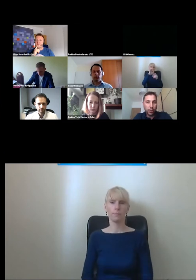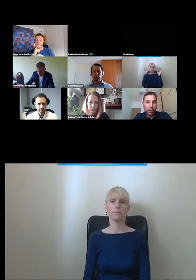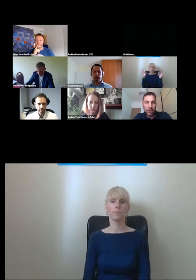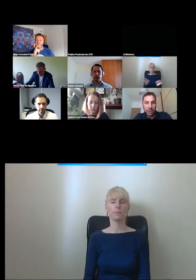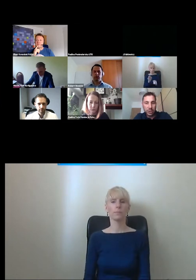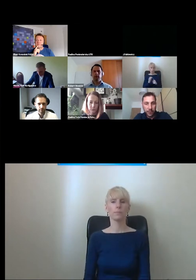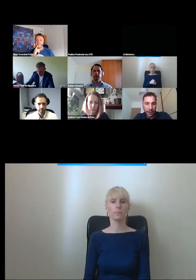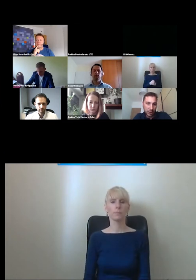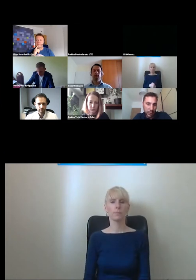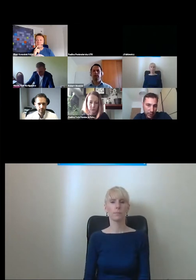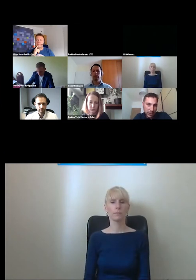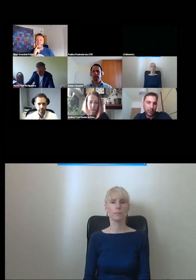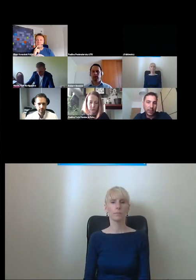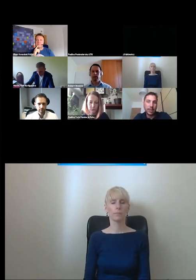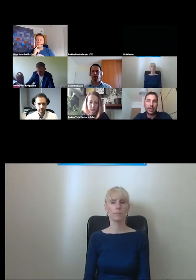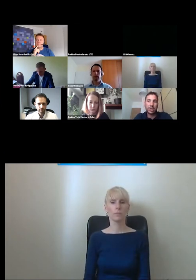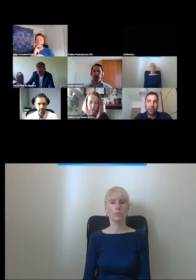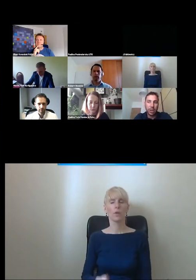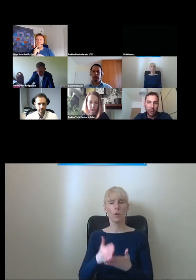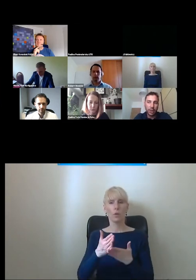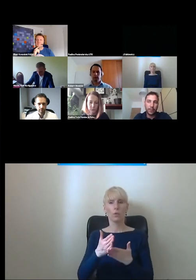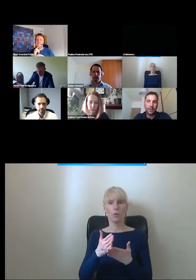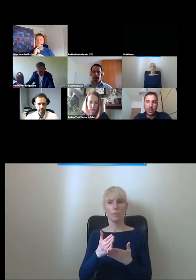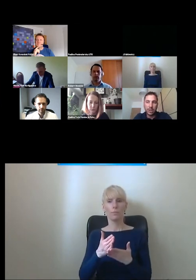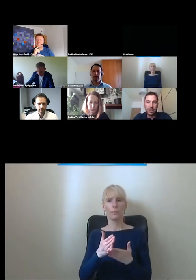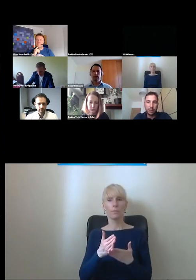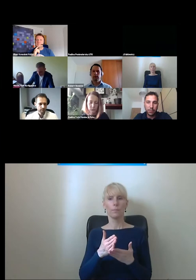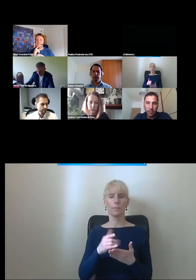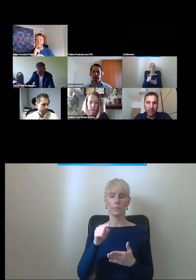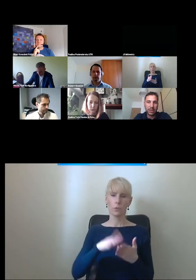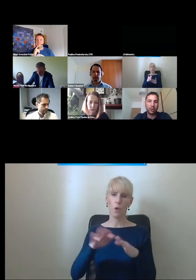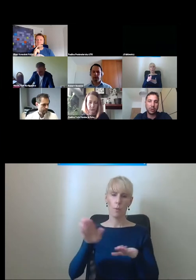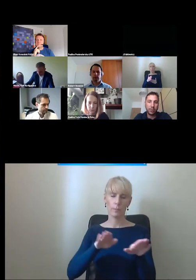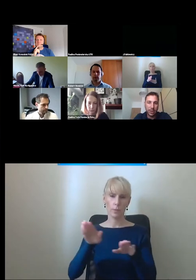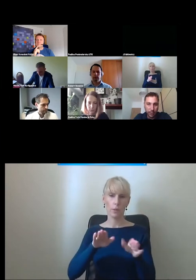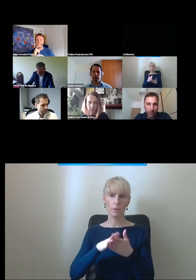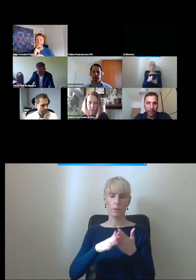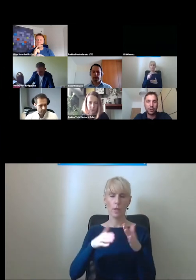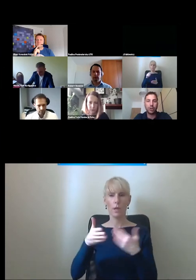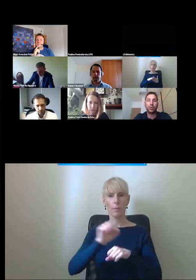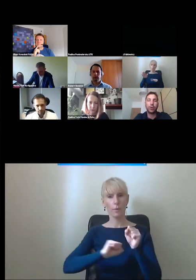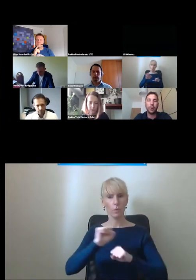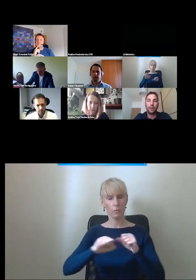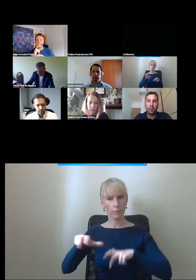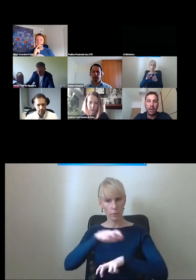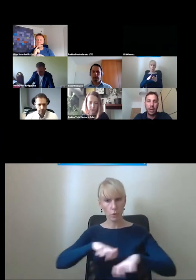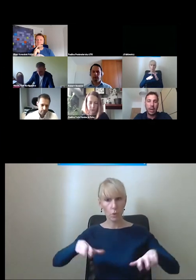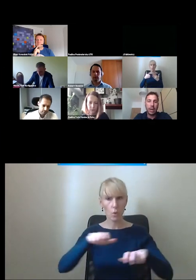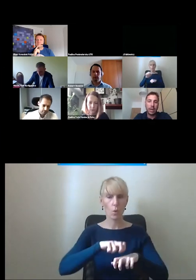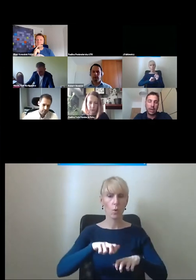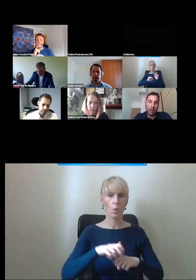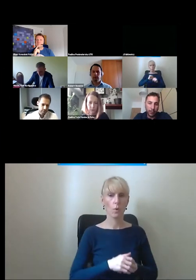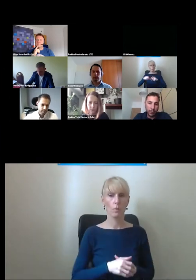pieszego i ruchu rowerzystów, na przykład przez zrobienie tak szerokiej pochylni, aby wyznaczyć miejsce dla osób z niepełnosprawnością ruchową,